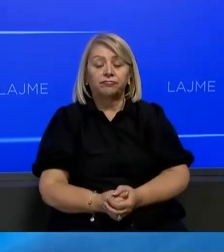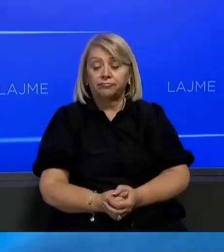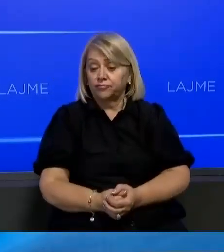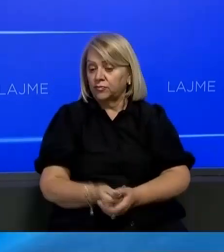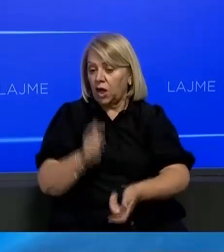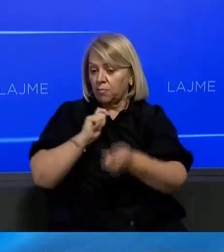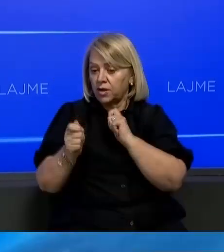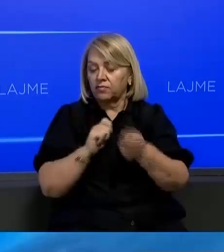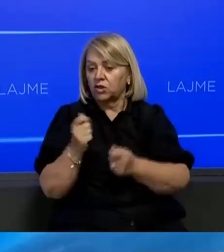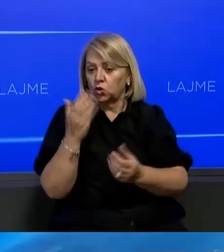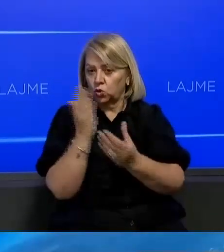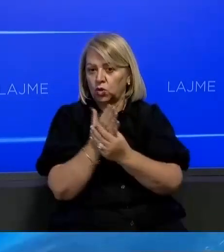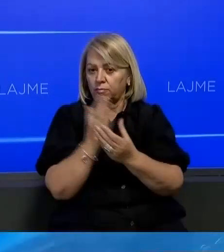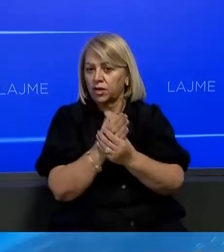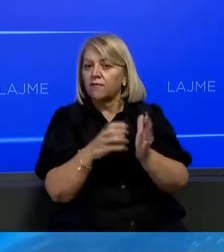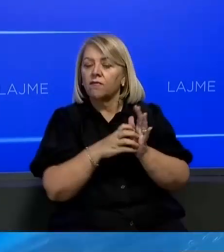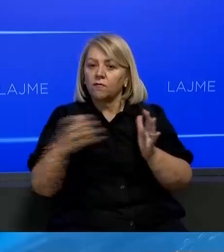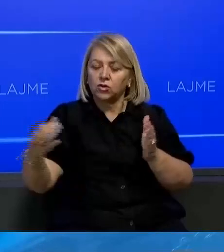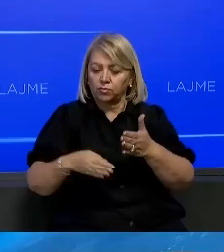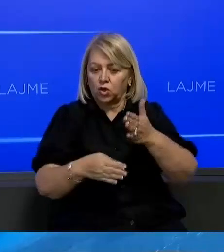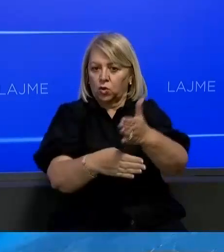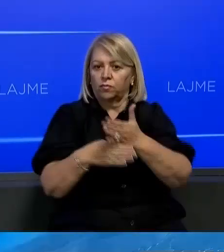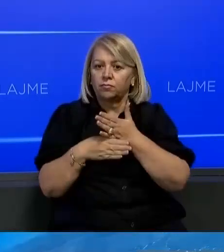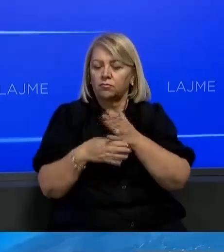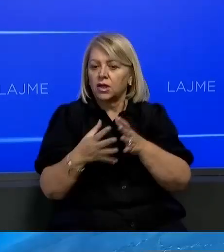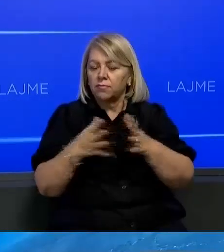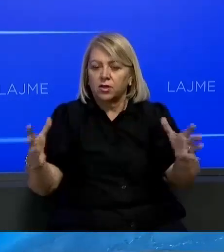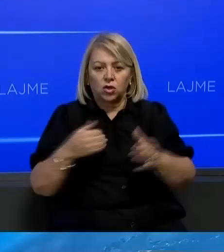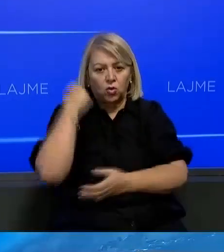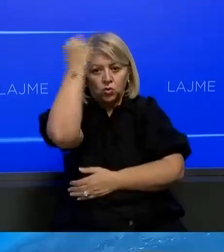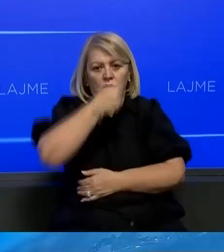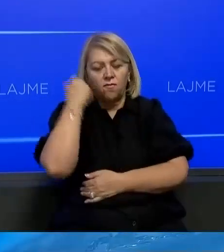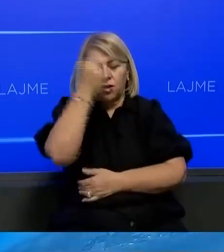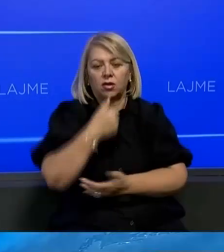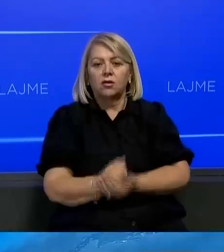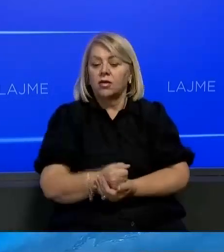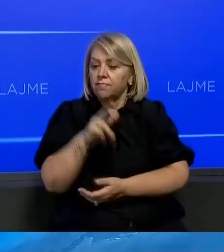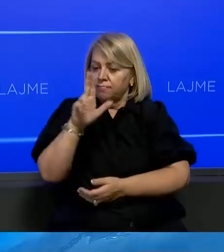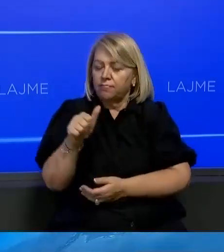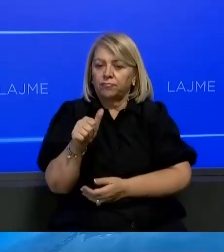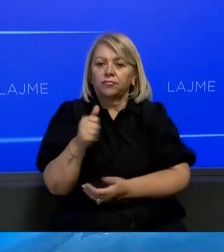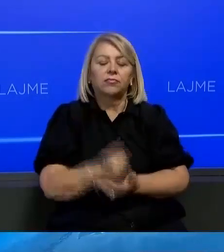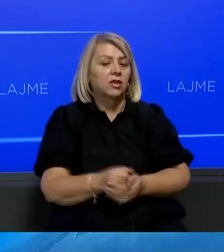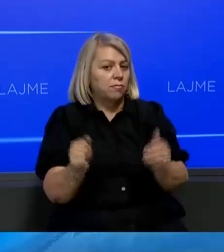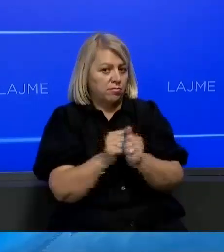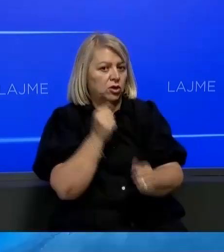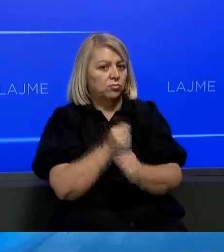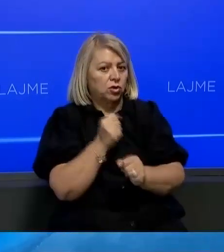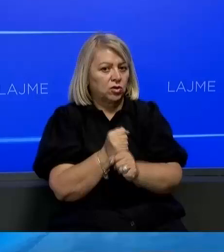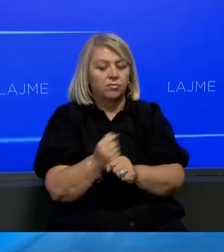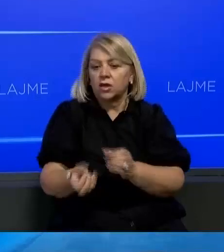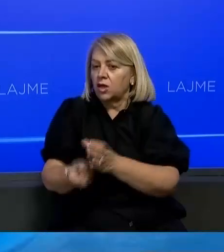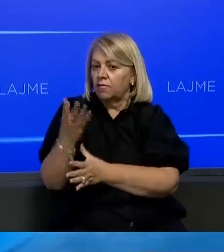këto marveshje apo dokumente janë vazhdimësi e përkraje së madhe që Republika Kosovës ka pasur në kuadrët bashkëpunimit për zhvelem